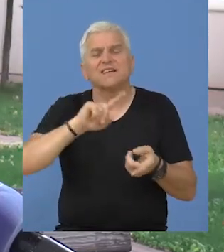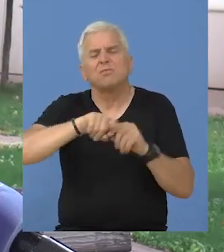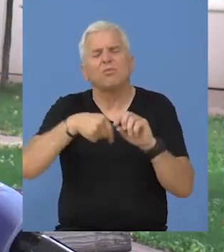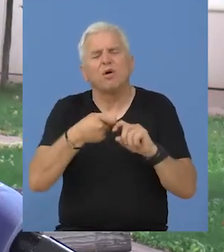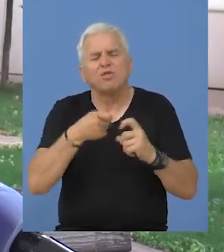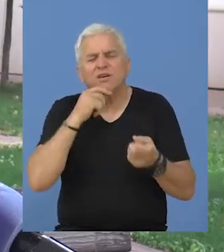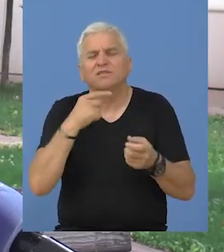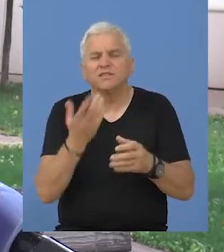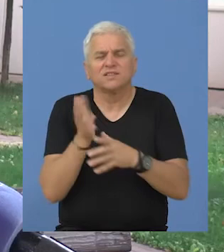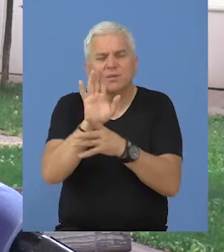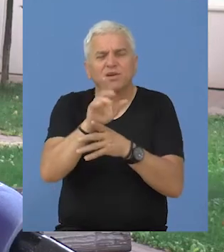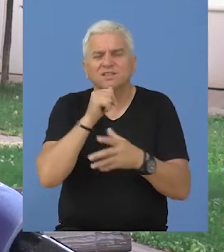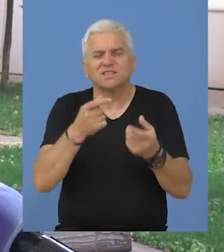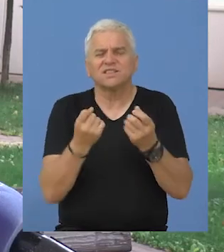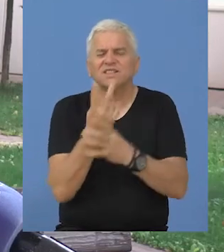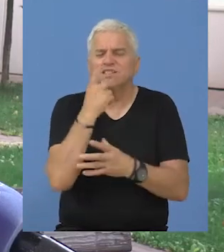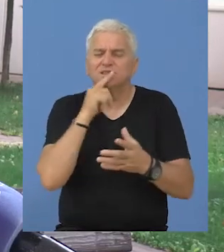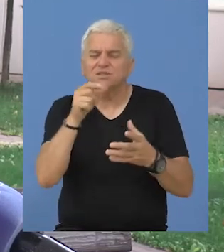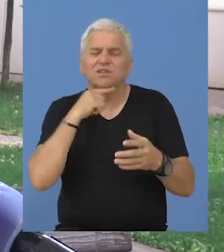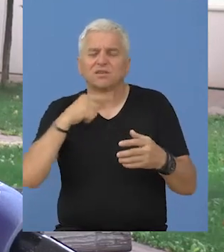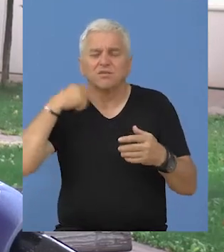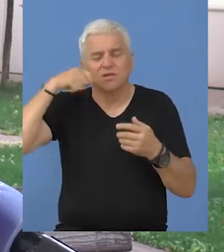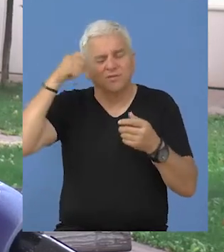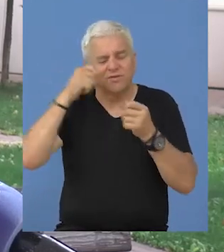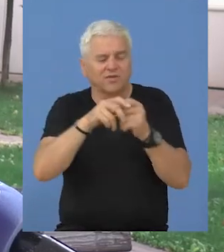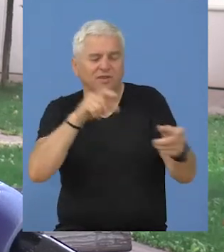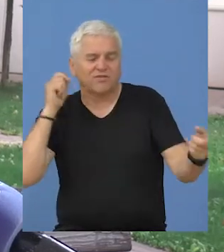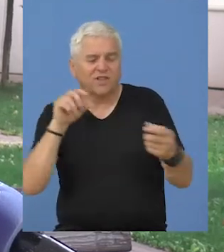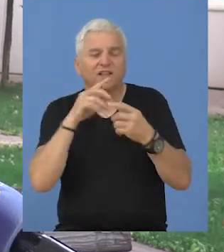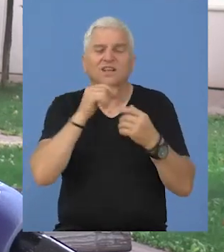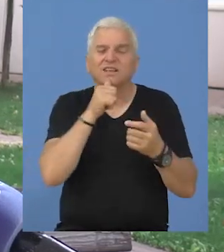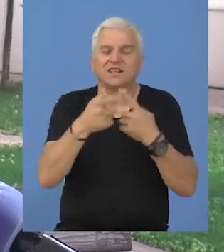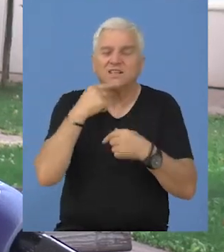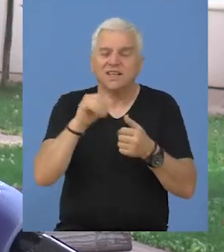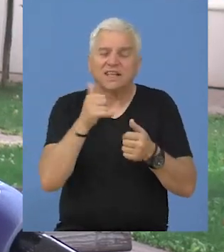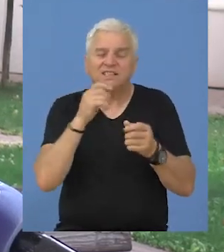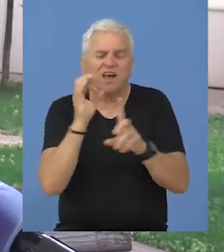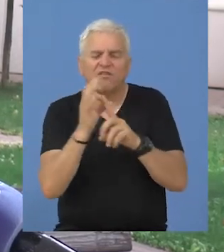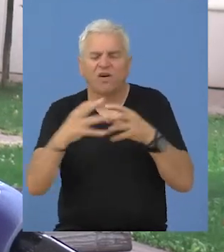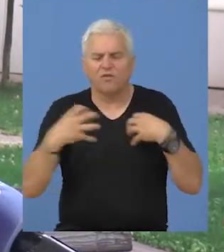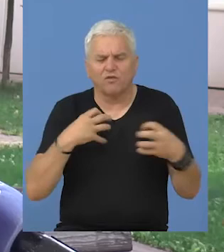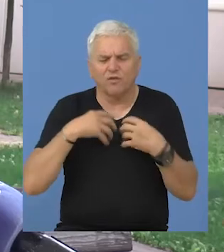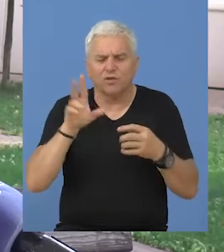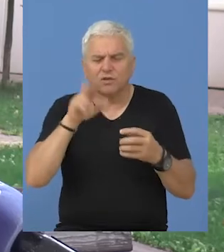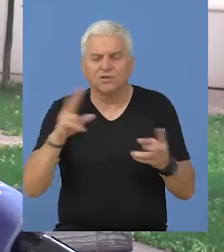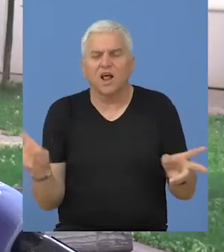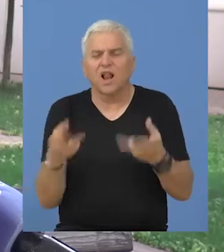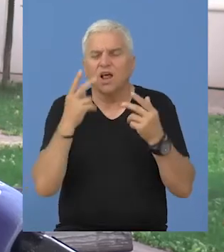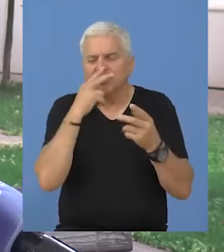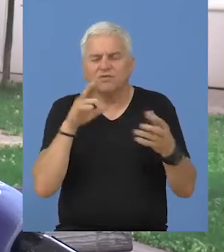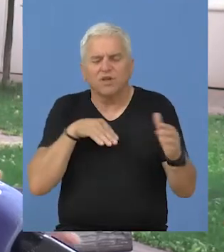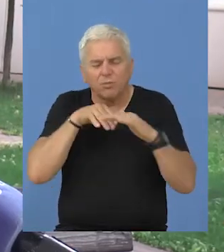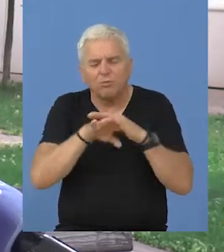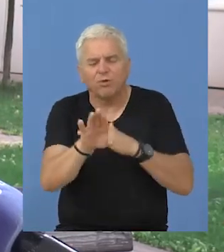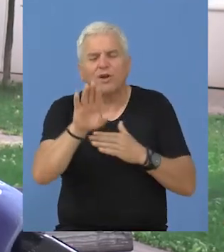samom činjenicom da sam ja transponuo neke istorijske činjenice u umetničku formu, dakle dramsku formu, je meni omogućila da imam,